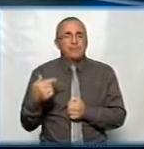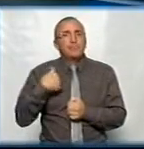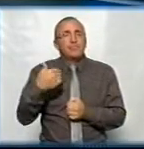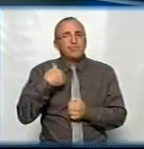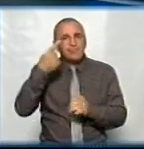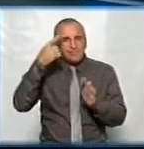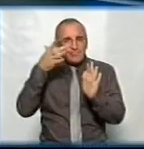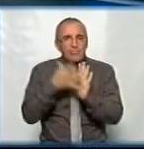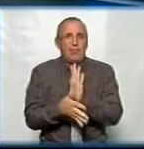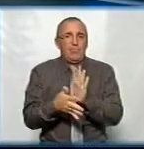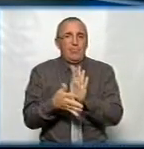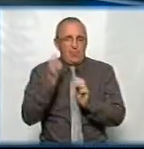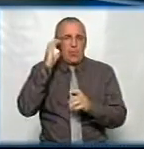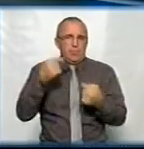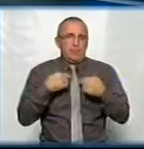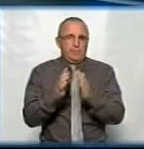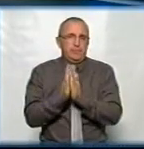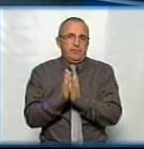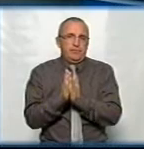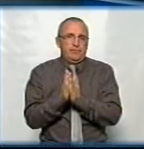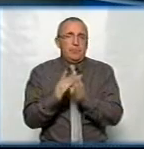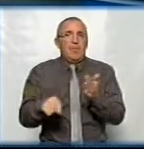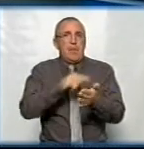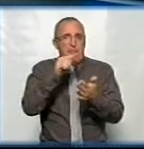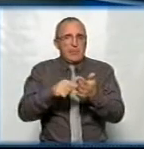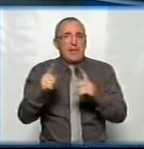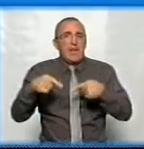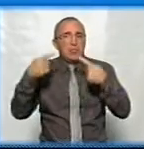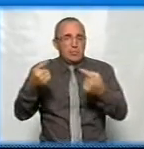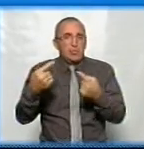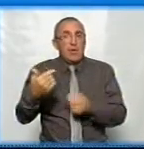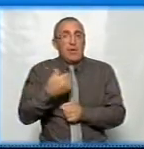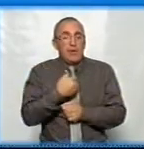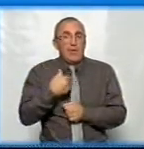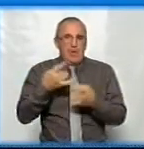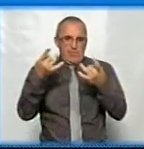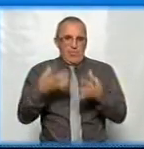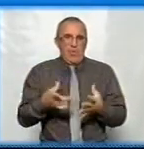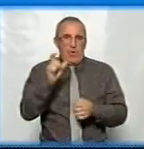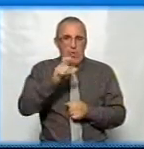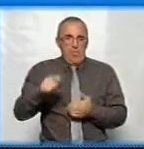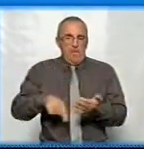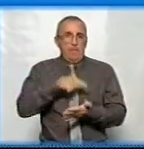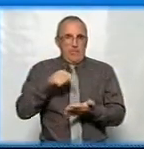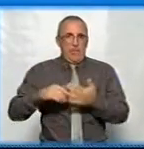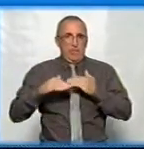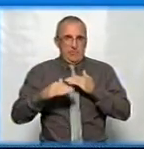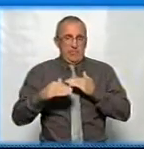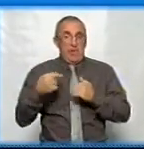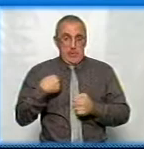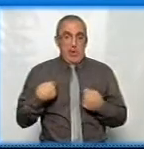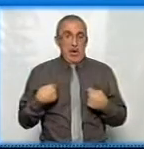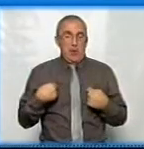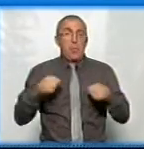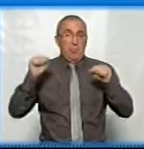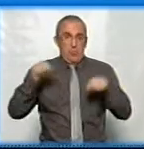хочу зрозуміти. Послухайте мене, прошу. Питання в наступному. Я от рядовий громадянин цього міста. Виходить, що я